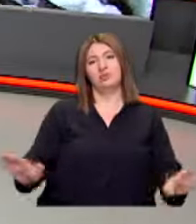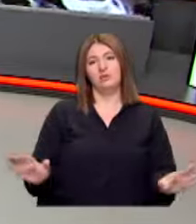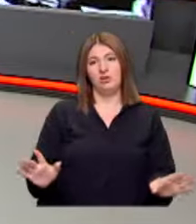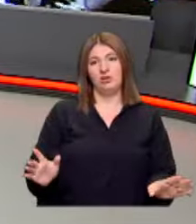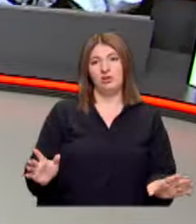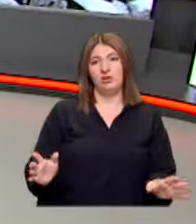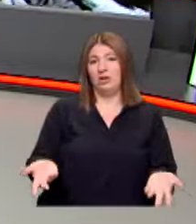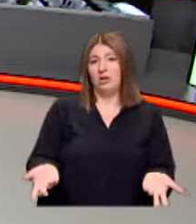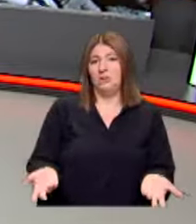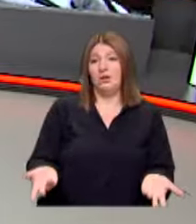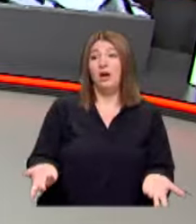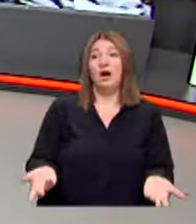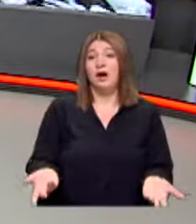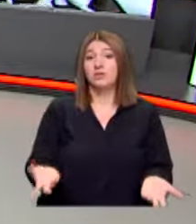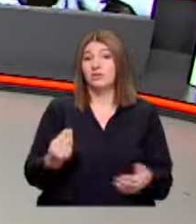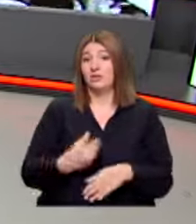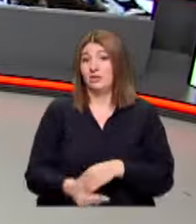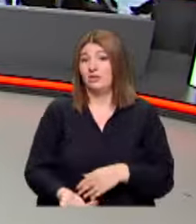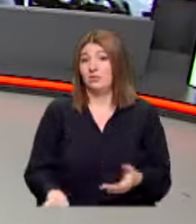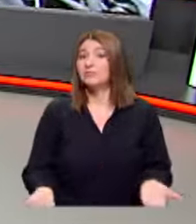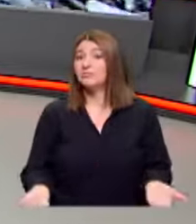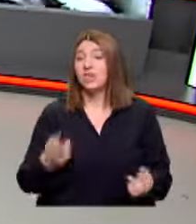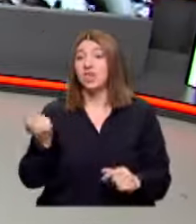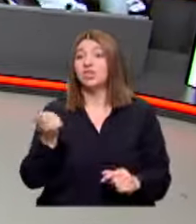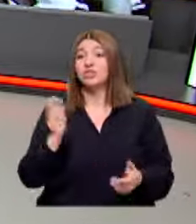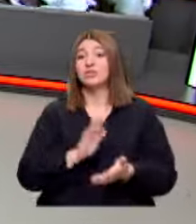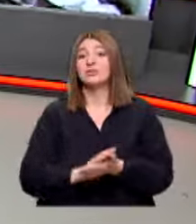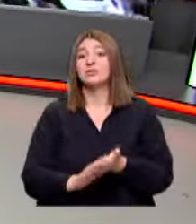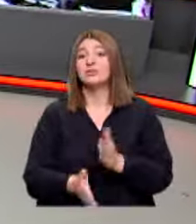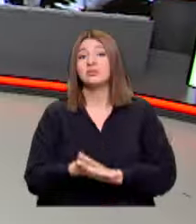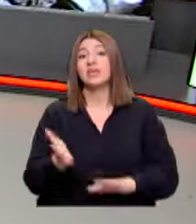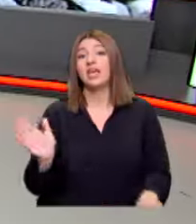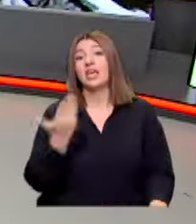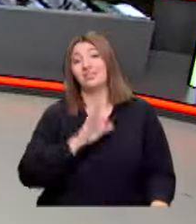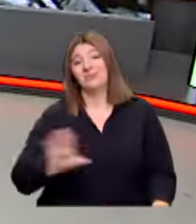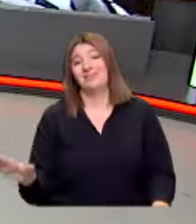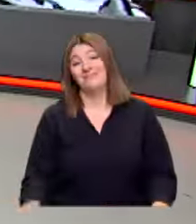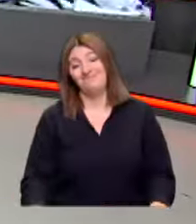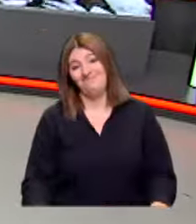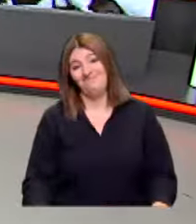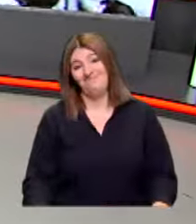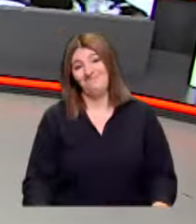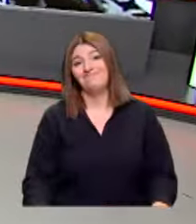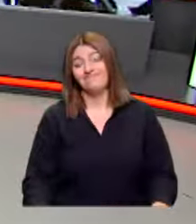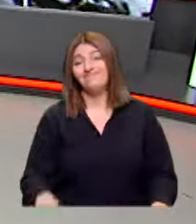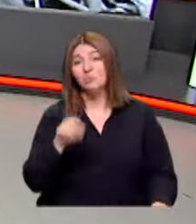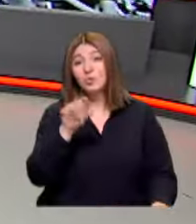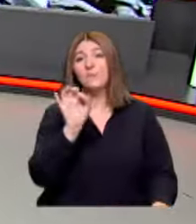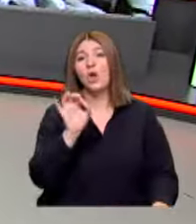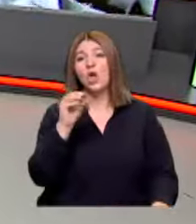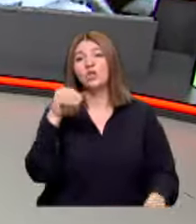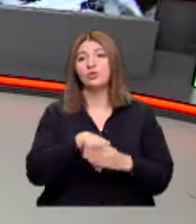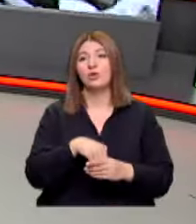çektiriyorlar Ama artık çok geç İş işten geçti Değil mi? Bunu da böyle